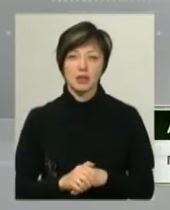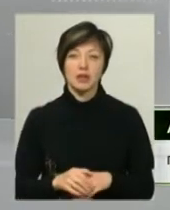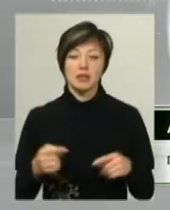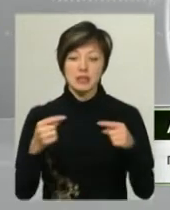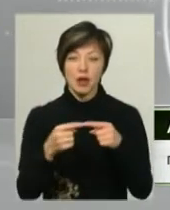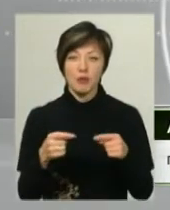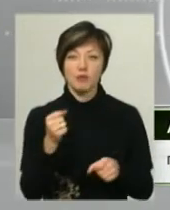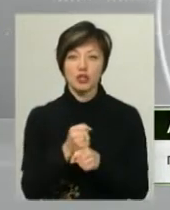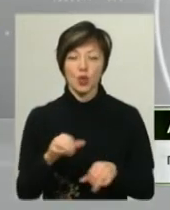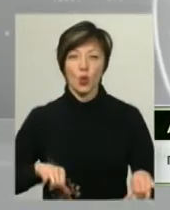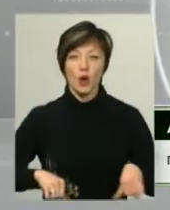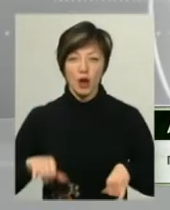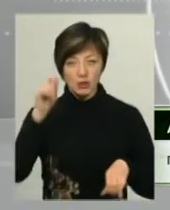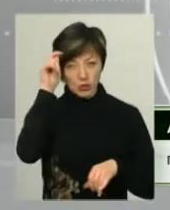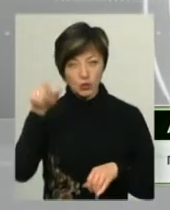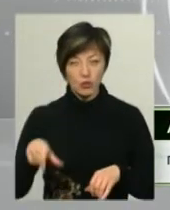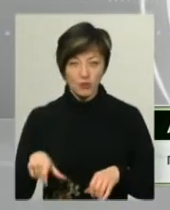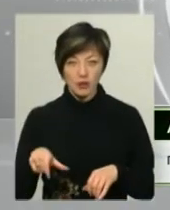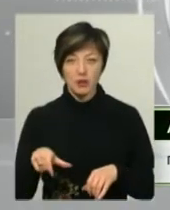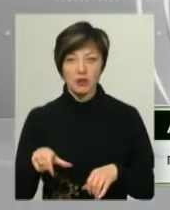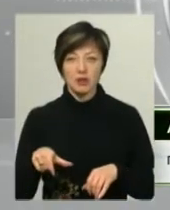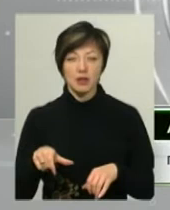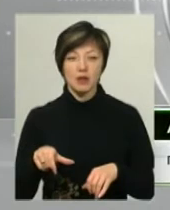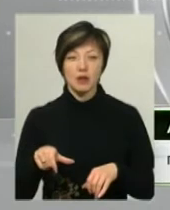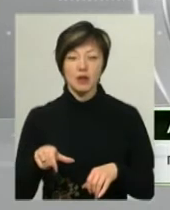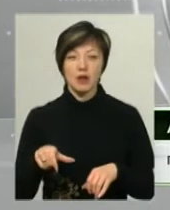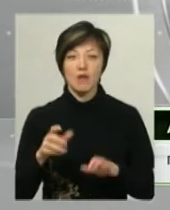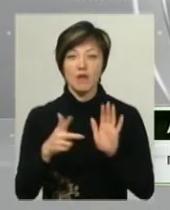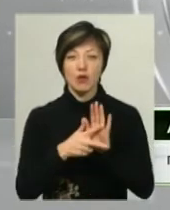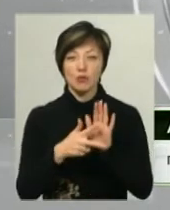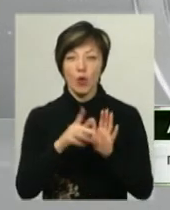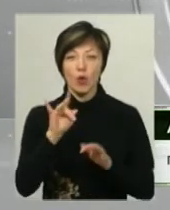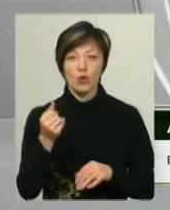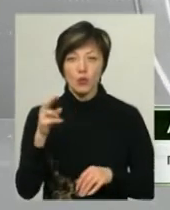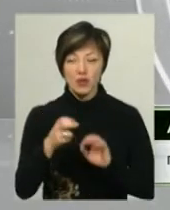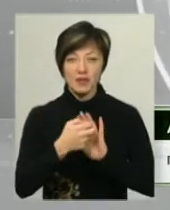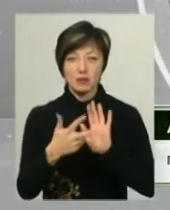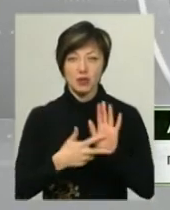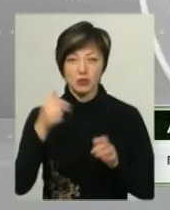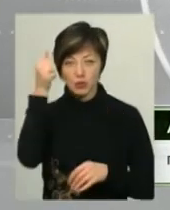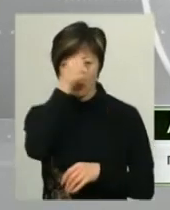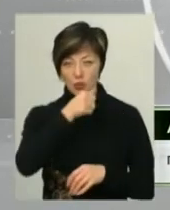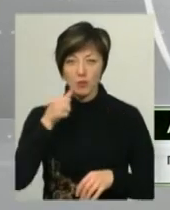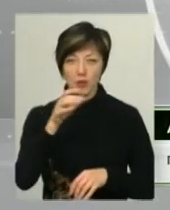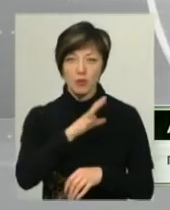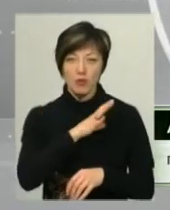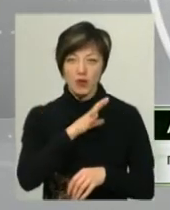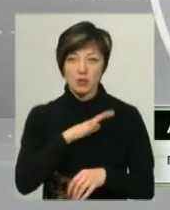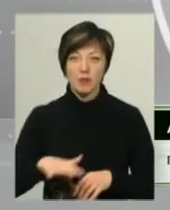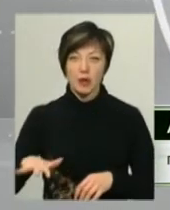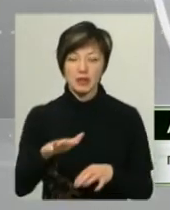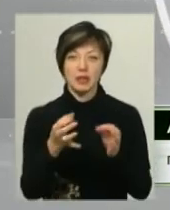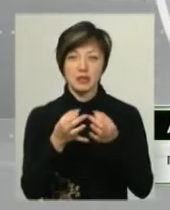чиненні хуліганства. Чоловіку ставиться вну те, що він 8 грудня 2018 року, перебуваючи на майдані